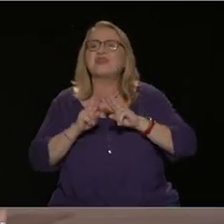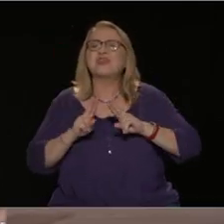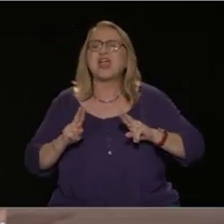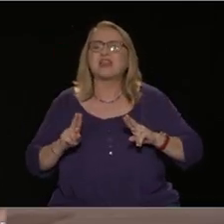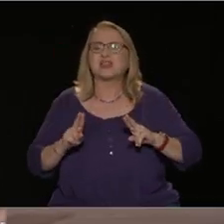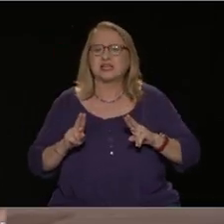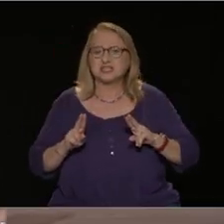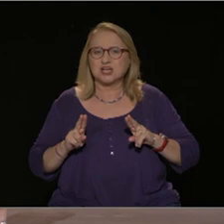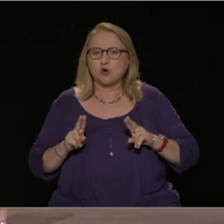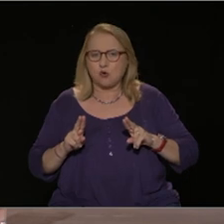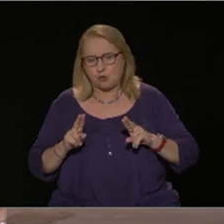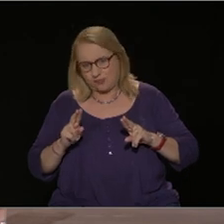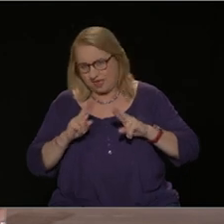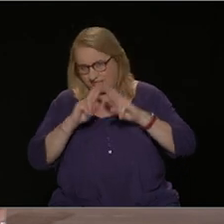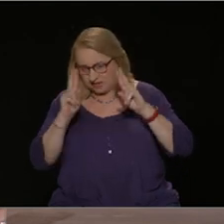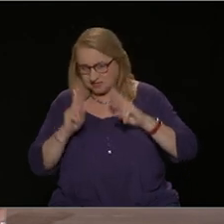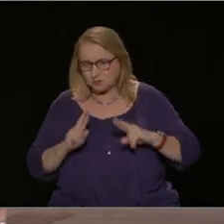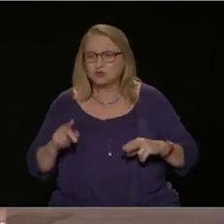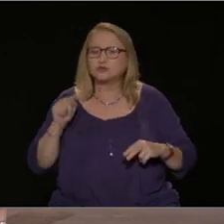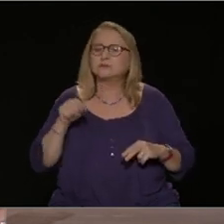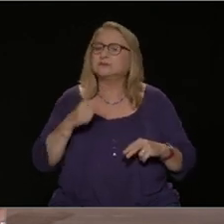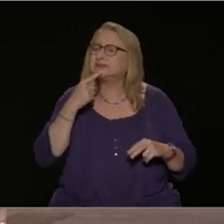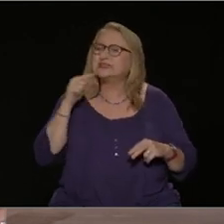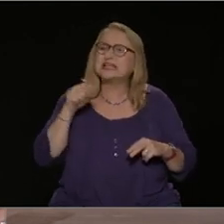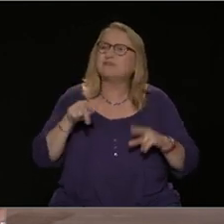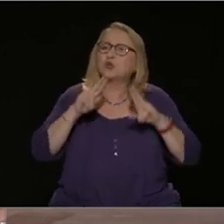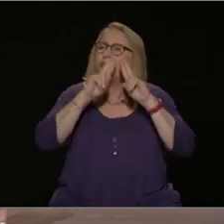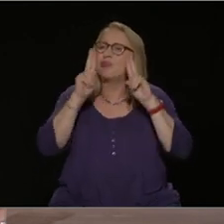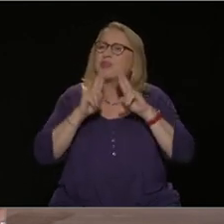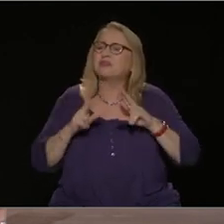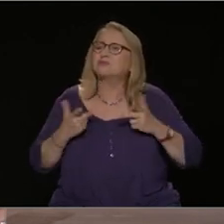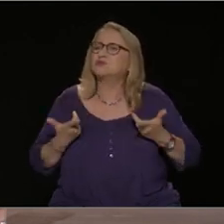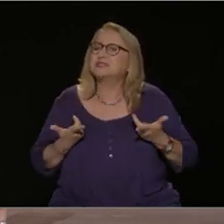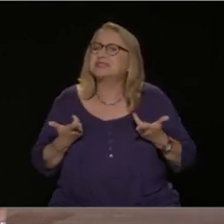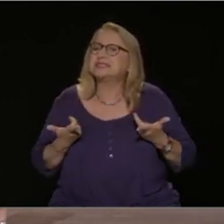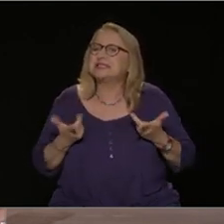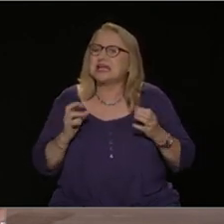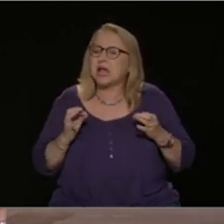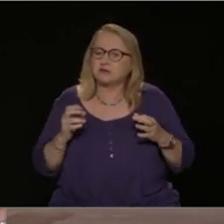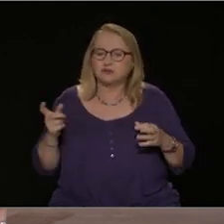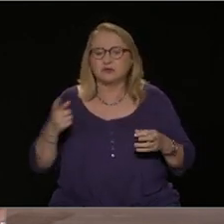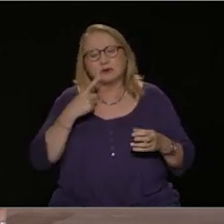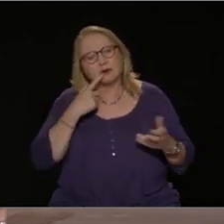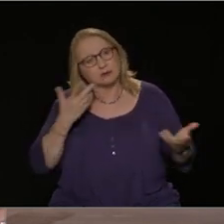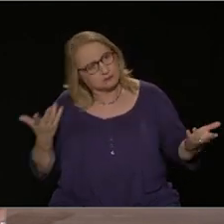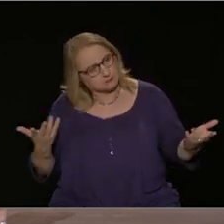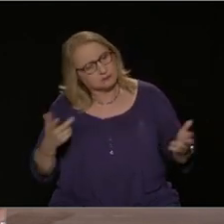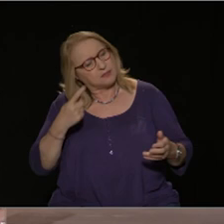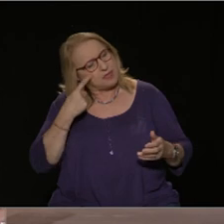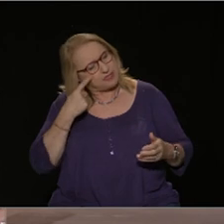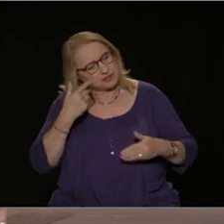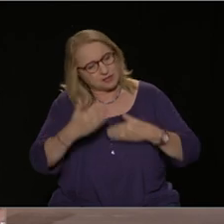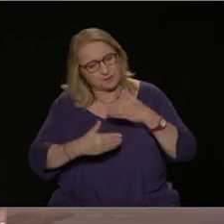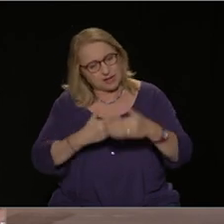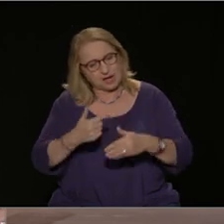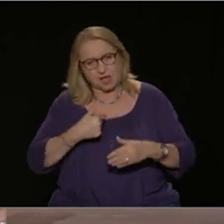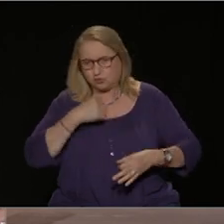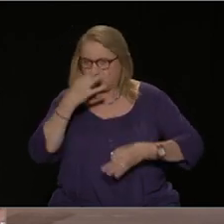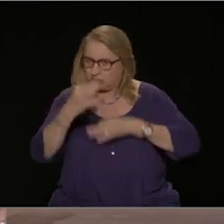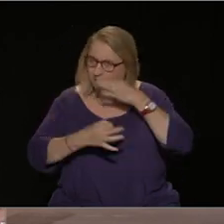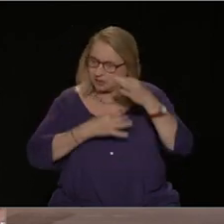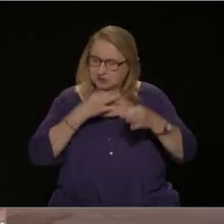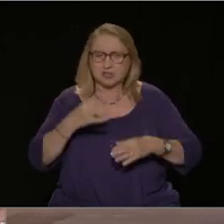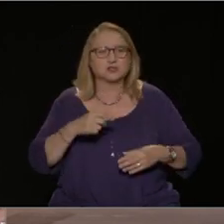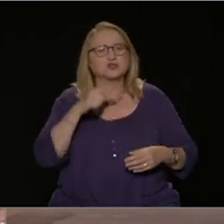αυτό, βλέποντας και την πολιτική που εφαρμόζει και η Νέα Δημοκρατία και συνολικά το πολιτικό σκηνικό εδώ στην